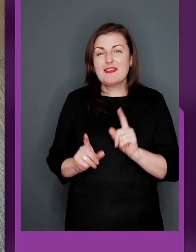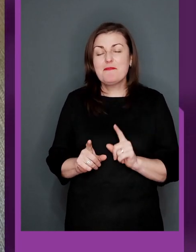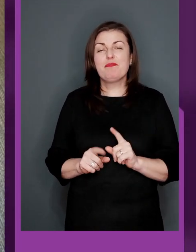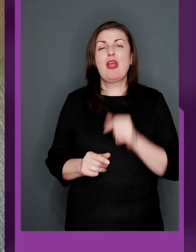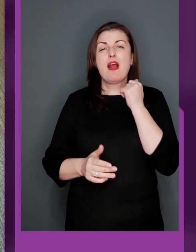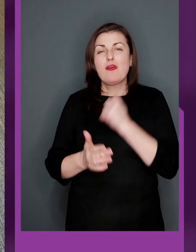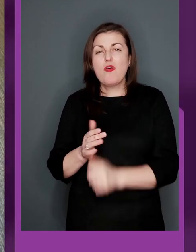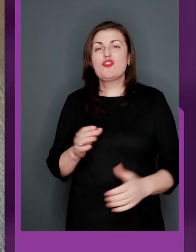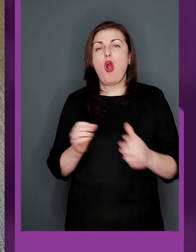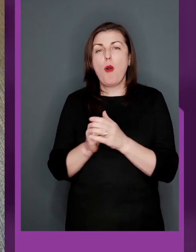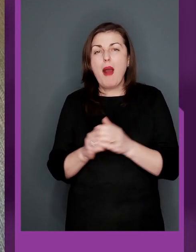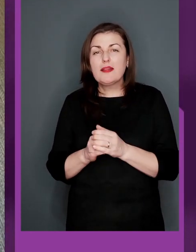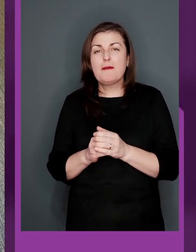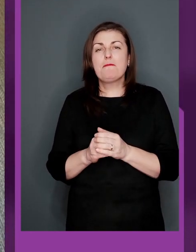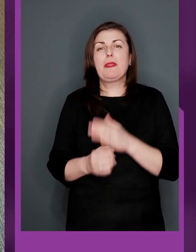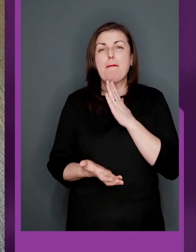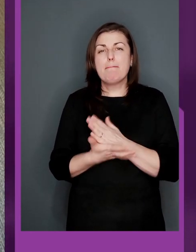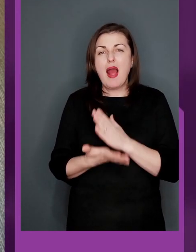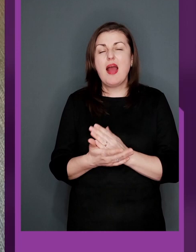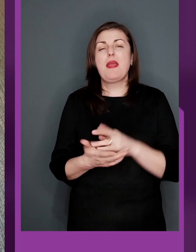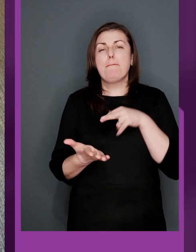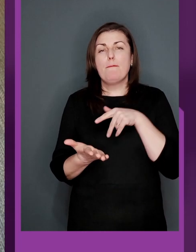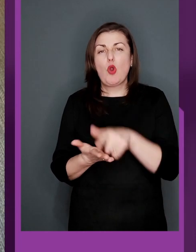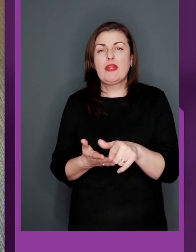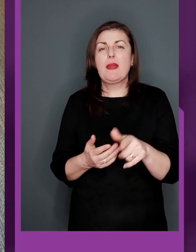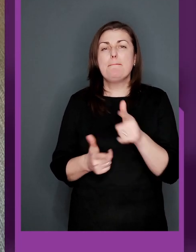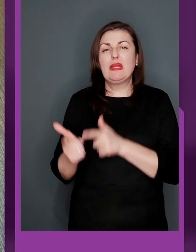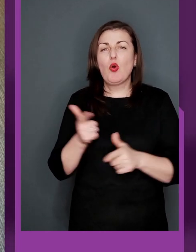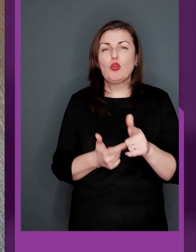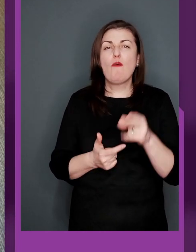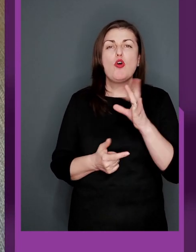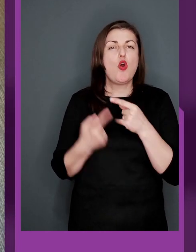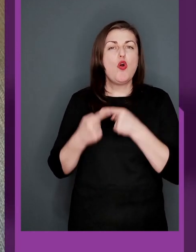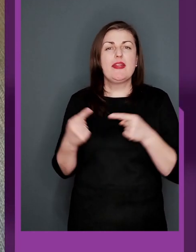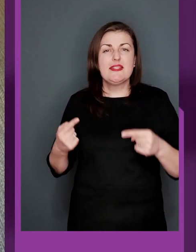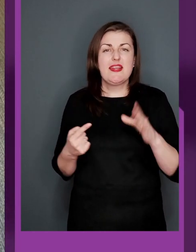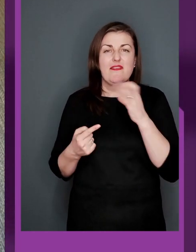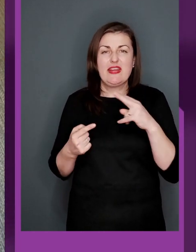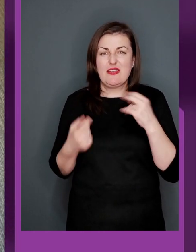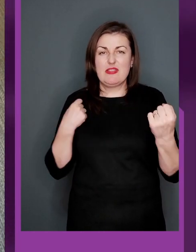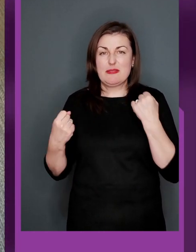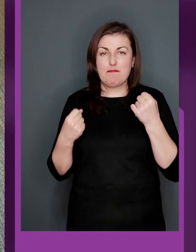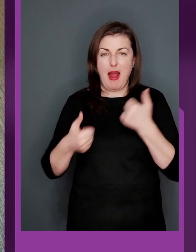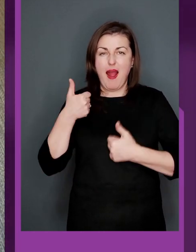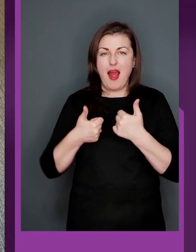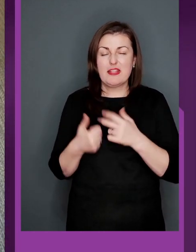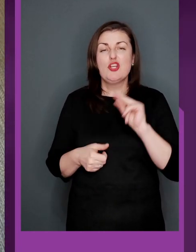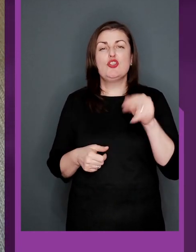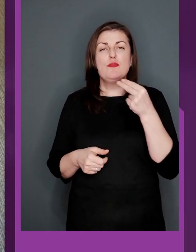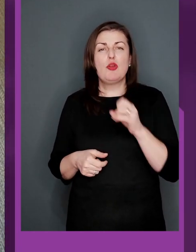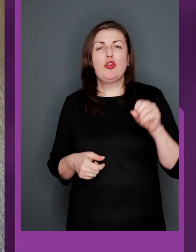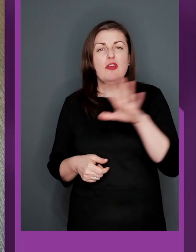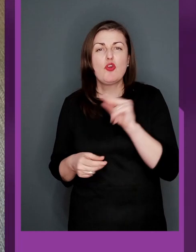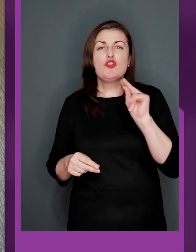секрет, кожна команда має пройти підготовку до різних видів змагань, як